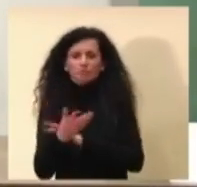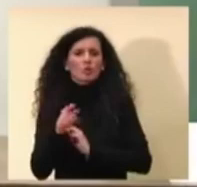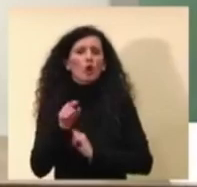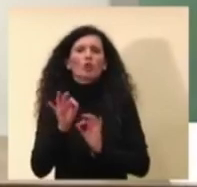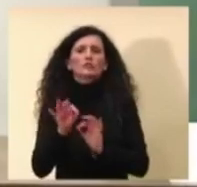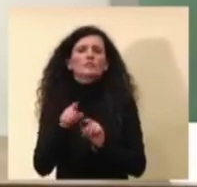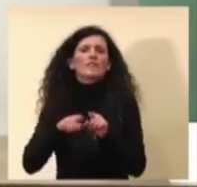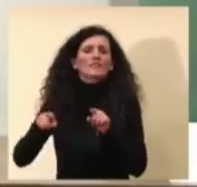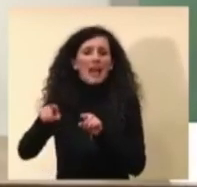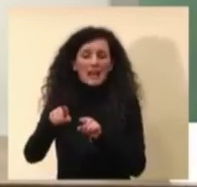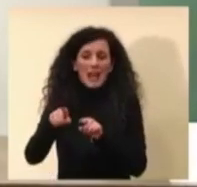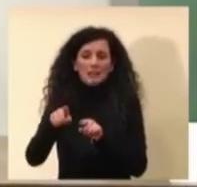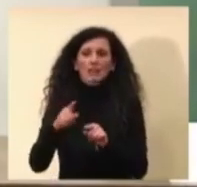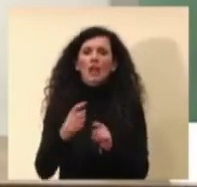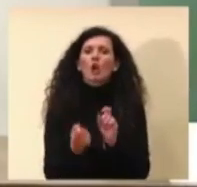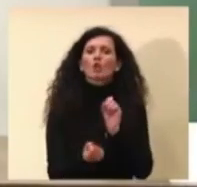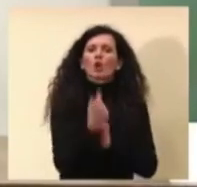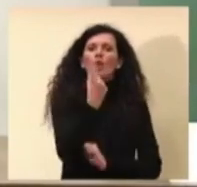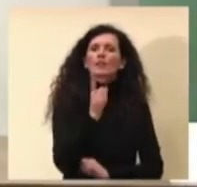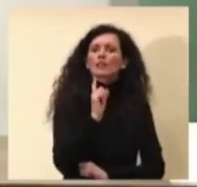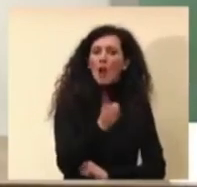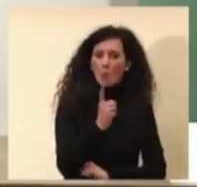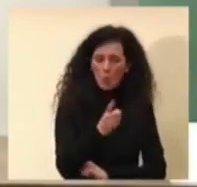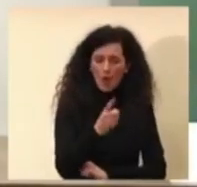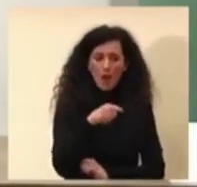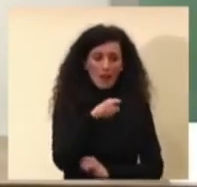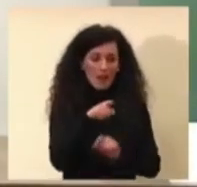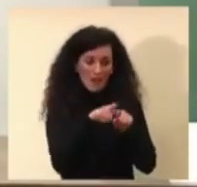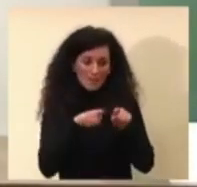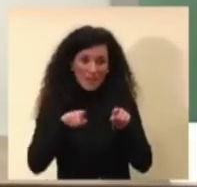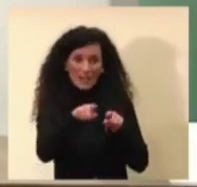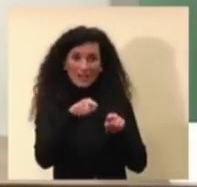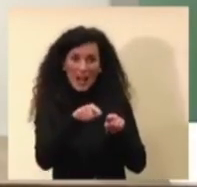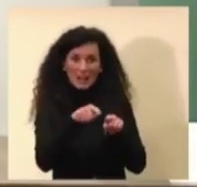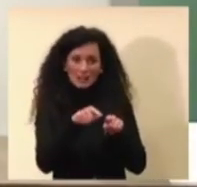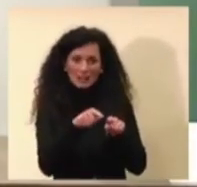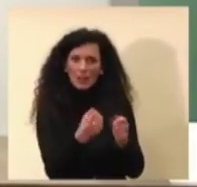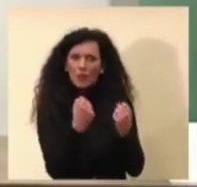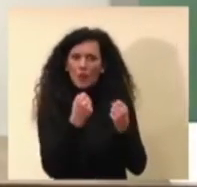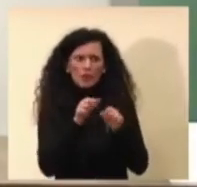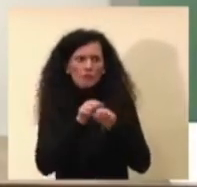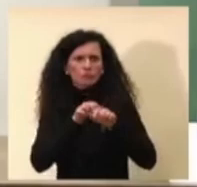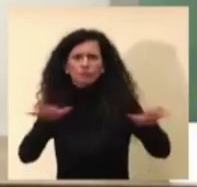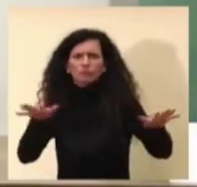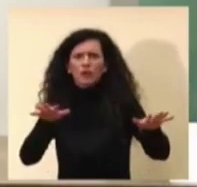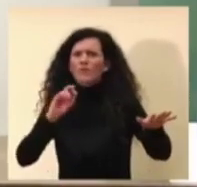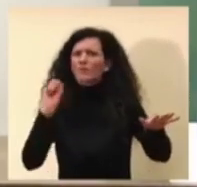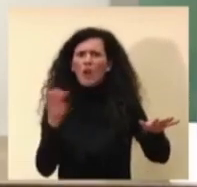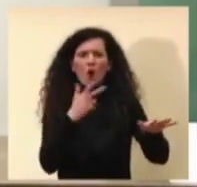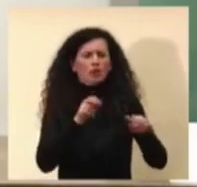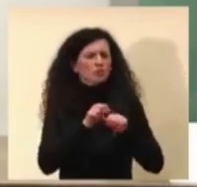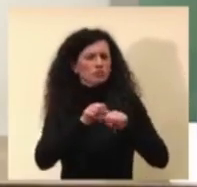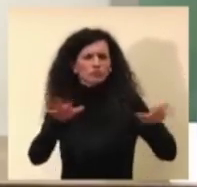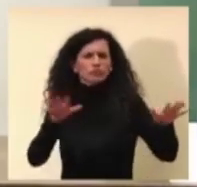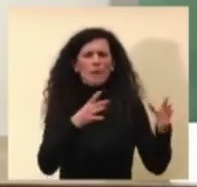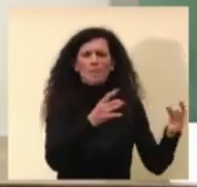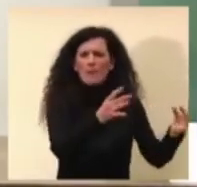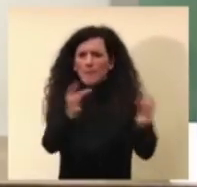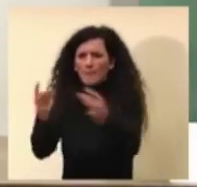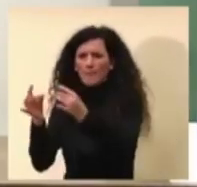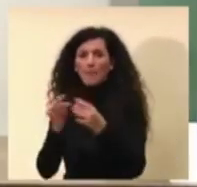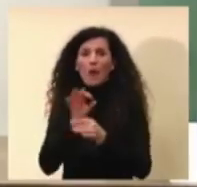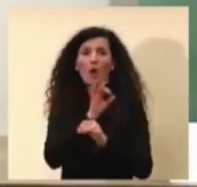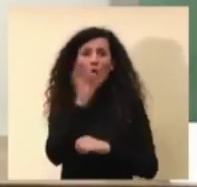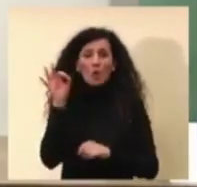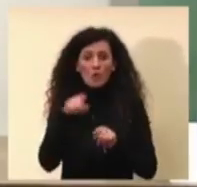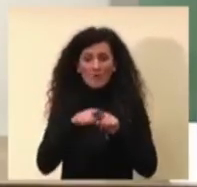è molto importante capire quando si selezionano varianti che hanno un impatto o sulla velocità di trasmissione oppure mutano per